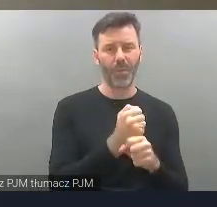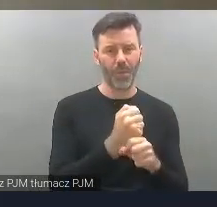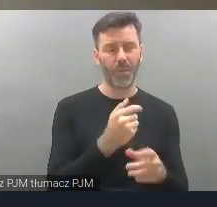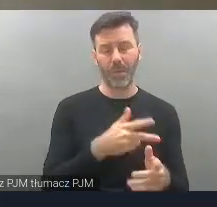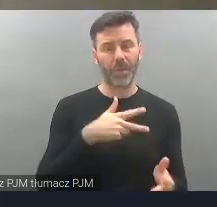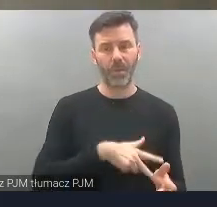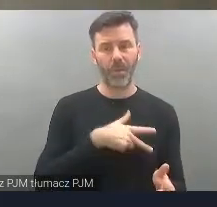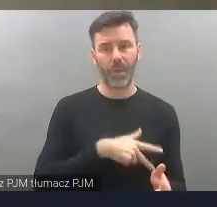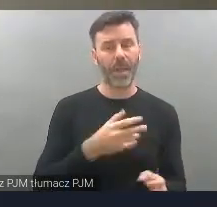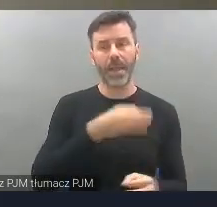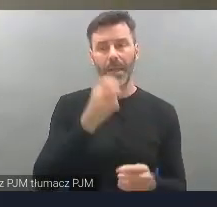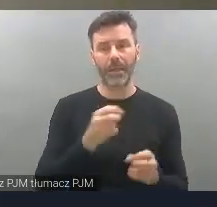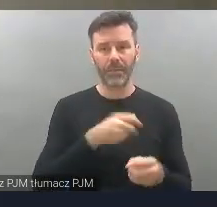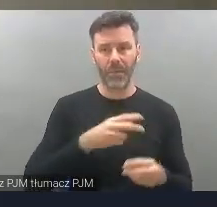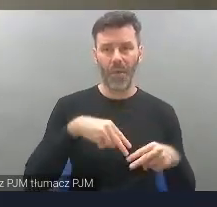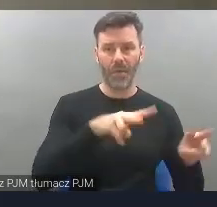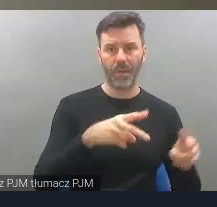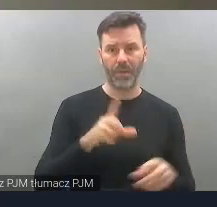i po prostu poszła do pracy.